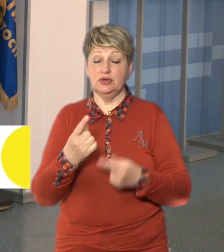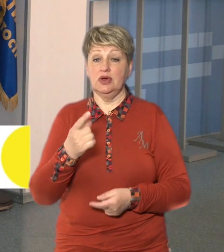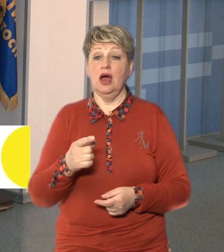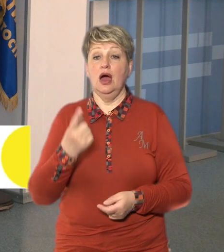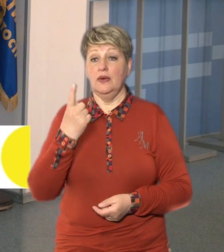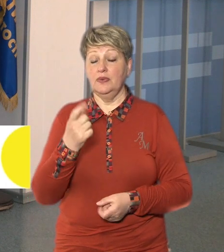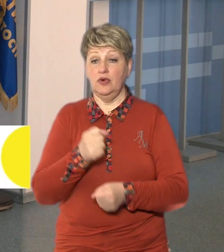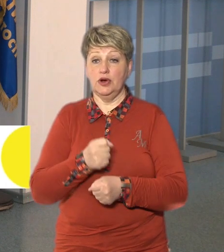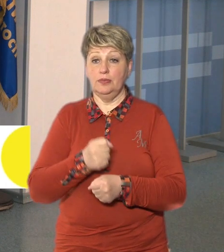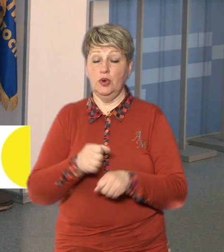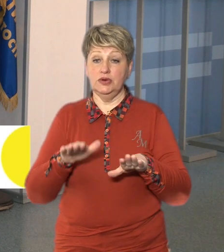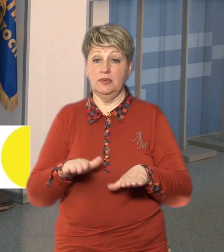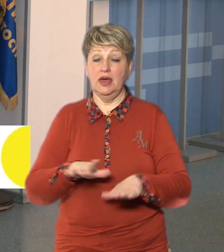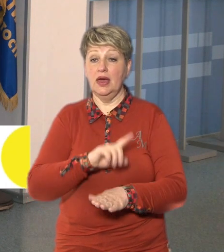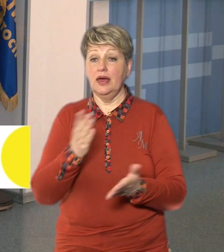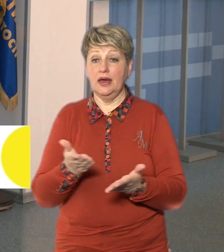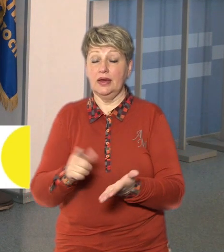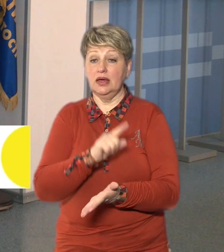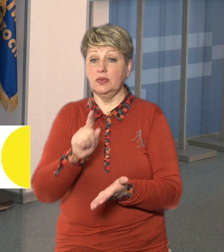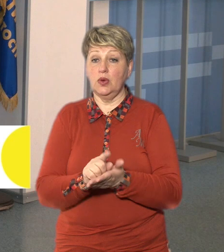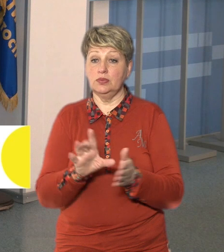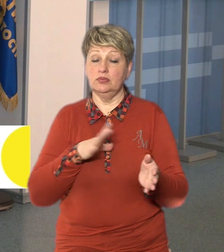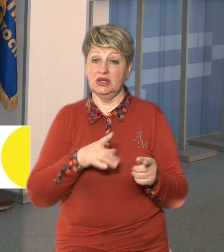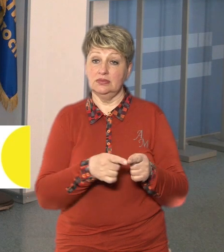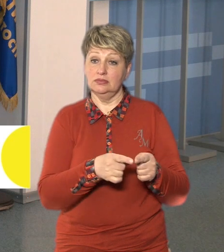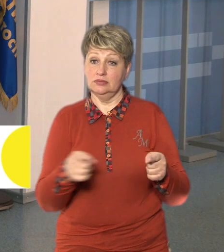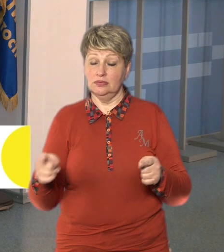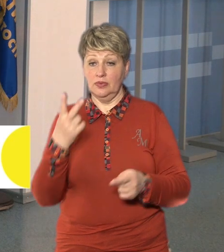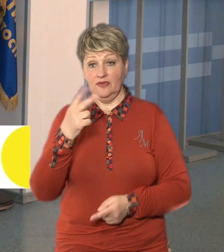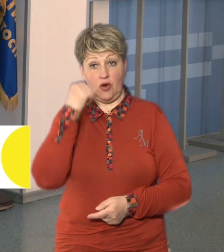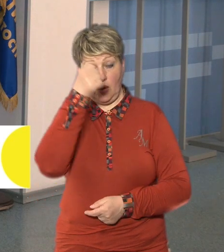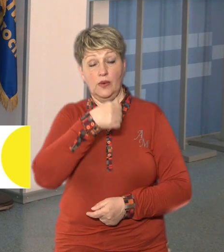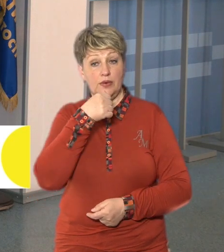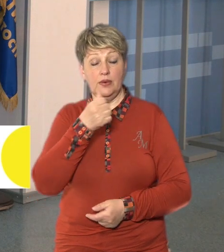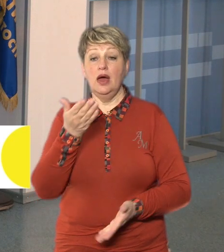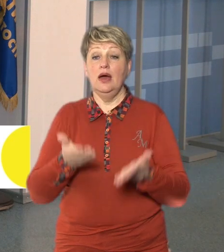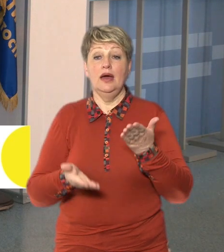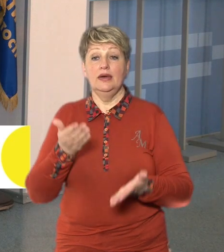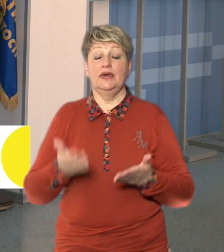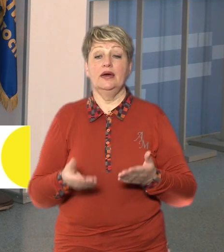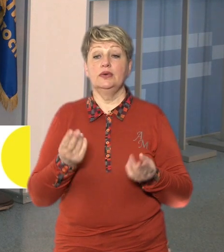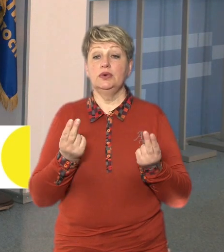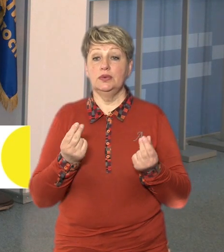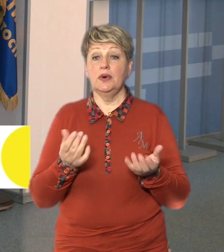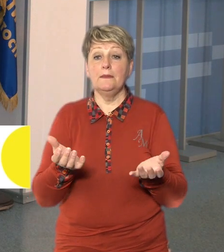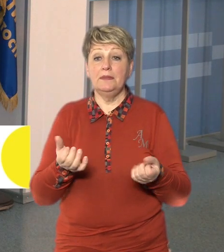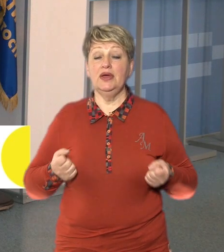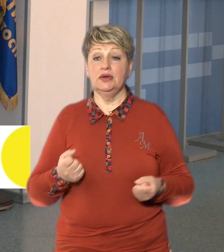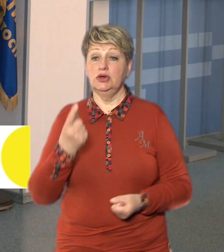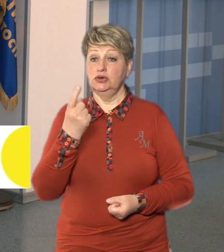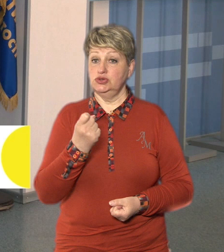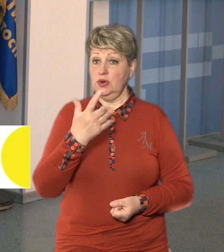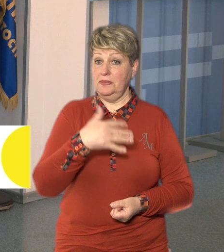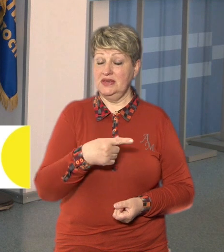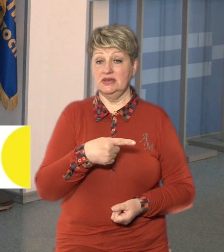місця, яке повинно діяти протягом двох років Якщо грант береться від 150 до